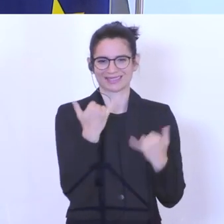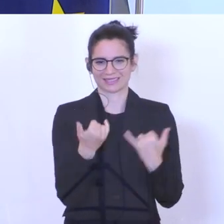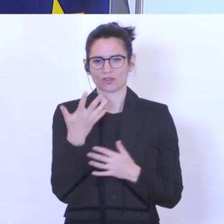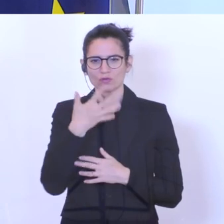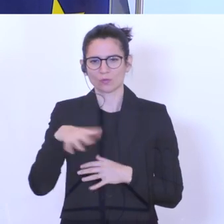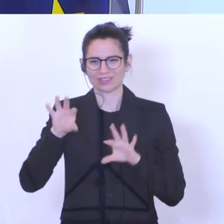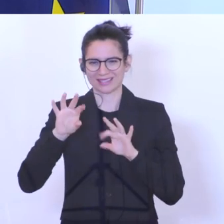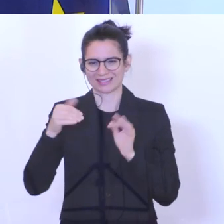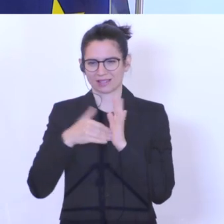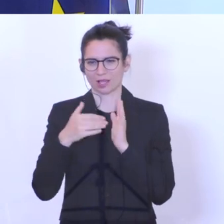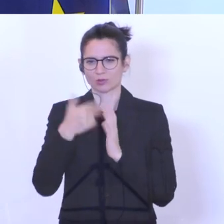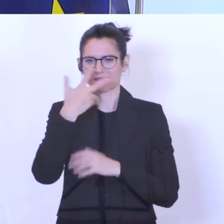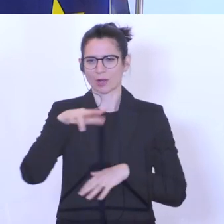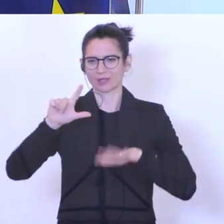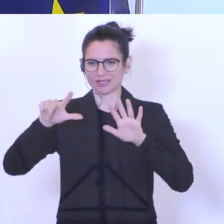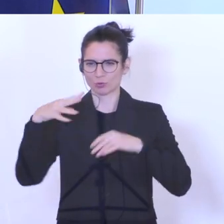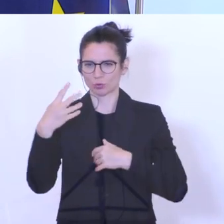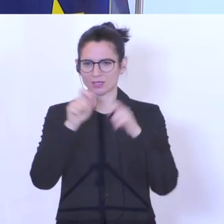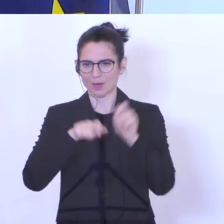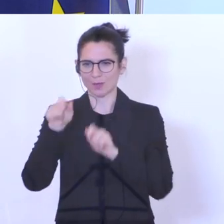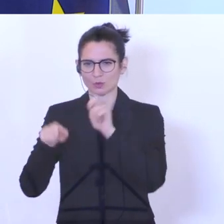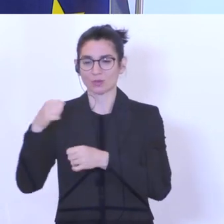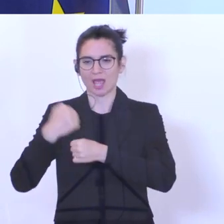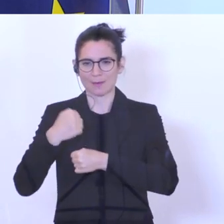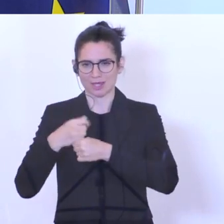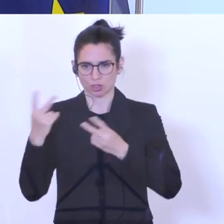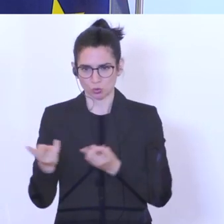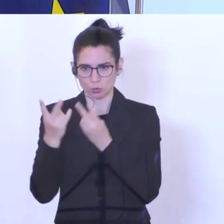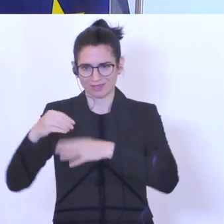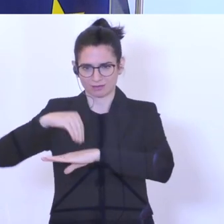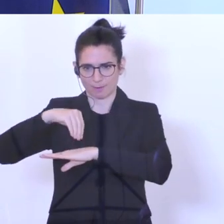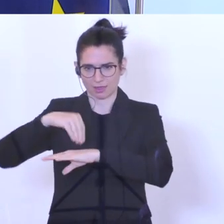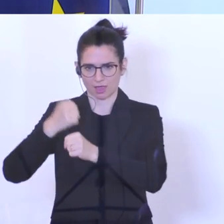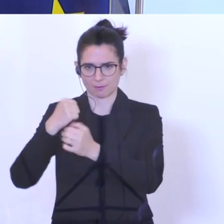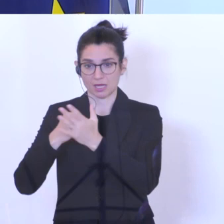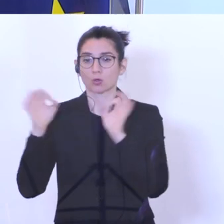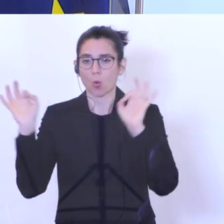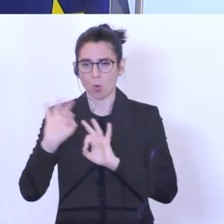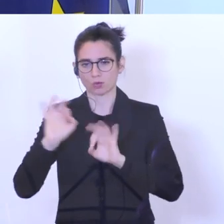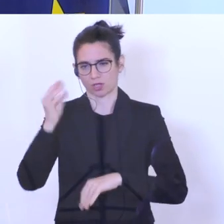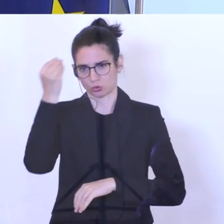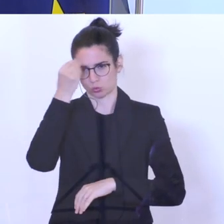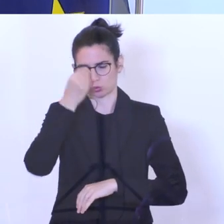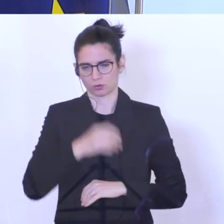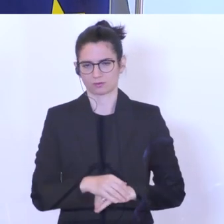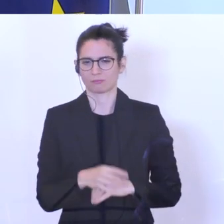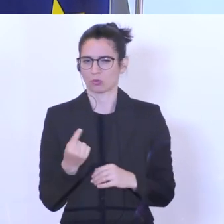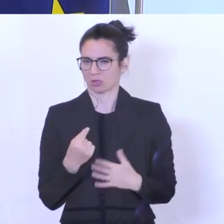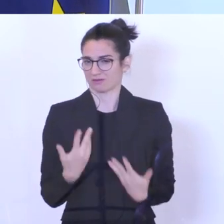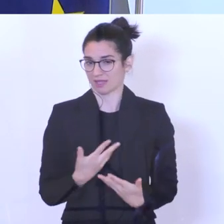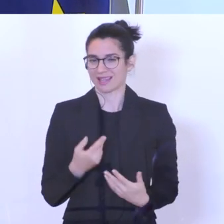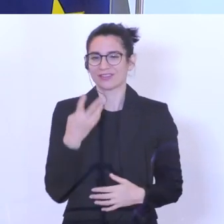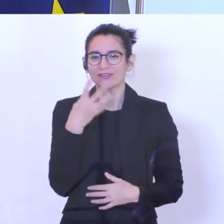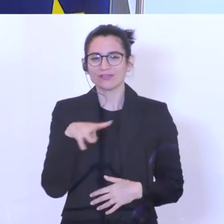510.397 Personen arbeitssuchend gemeldet oder in Schulung befindlich. Das bedeutet